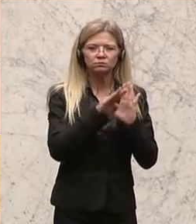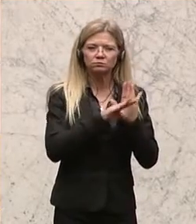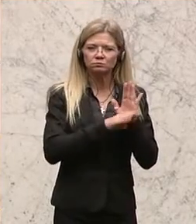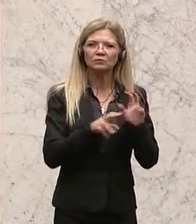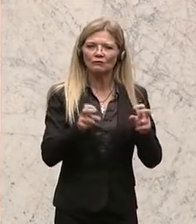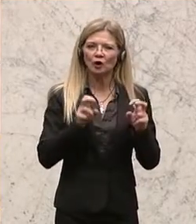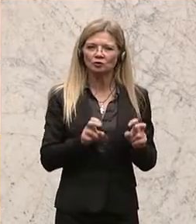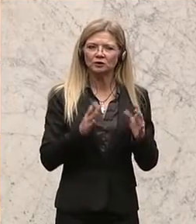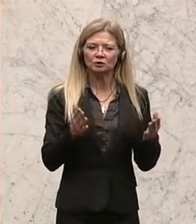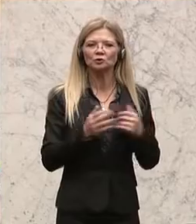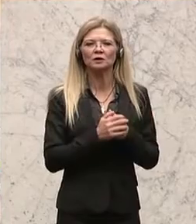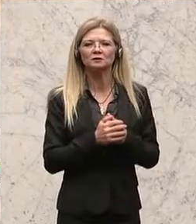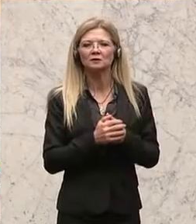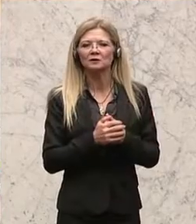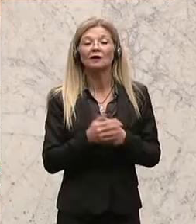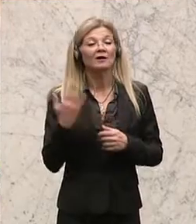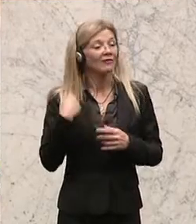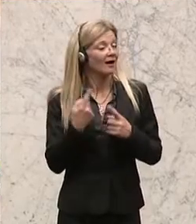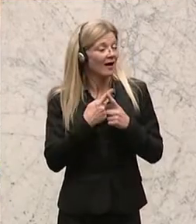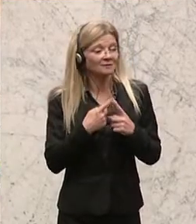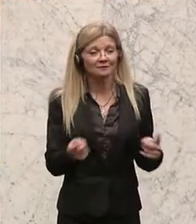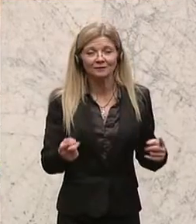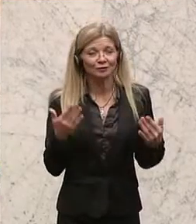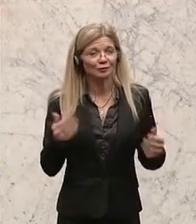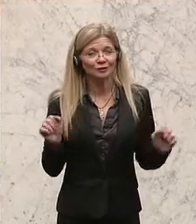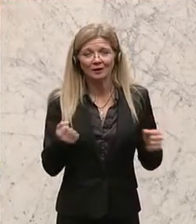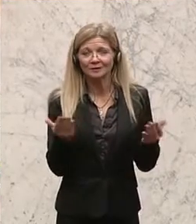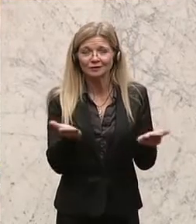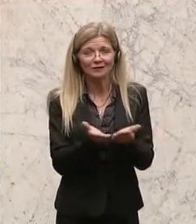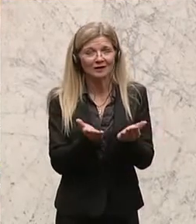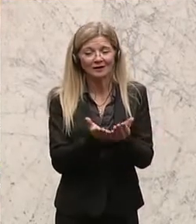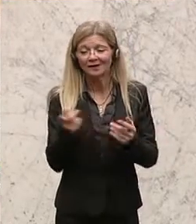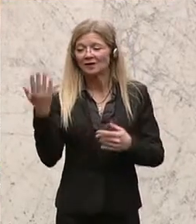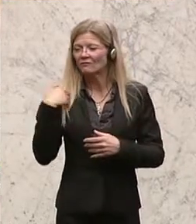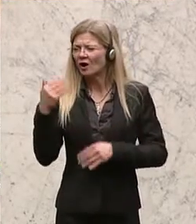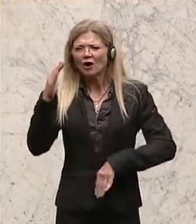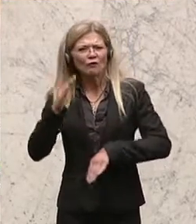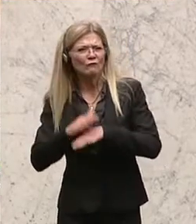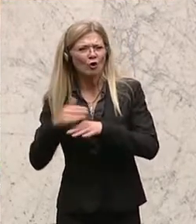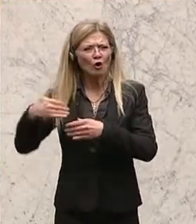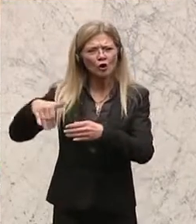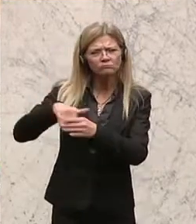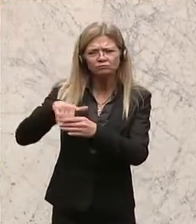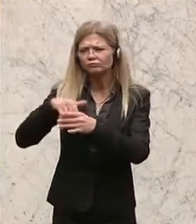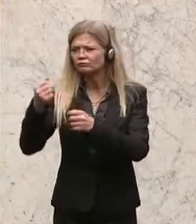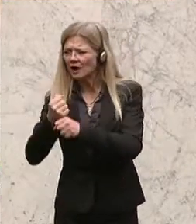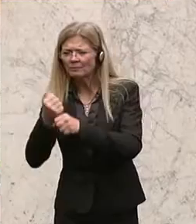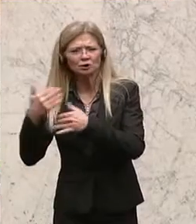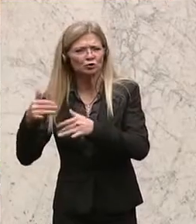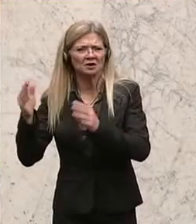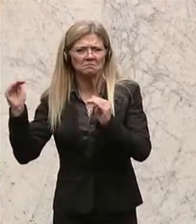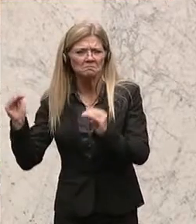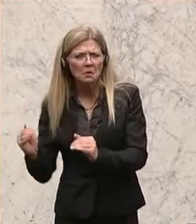Vollbeschäftigung gestanden, das Thema Flüchtlinge war überhaupt nicht auf dem Tisch und ich glaube, diese